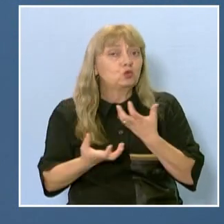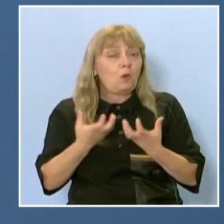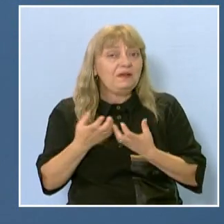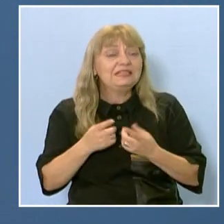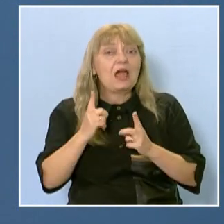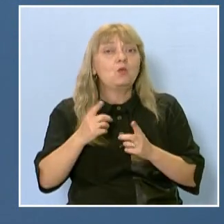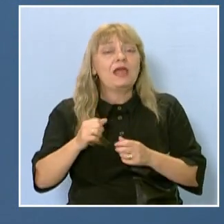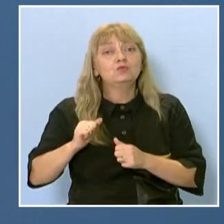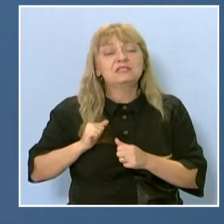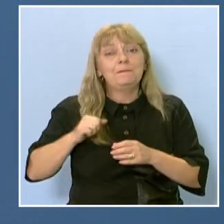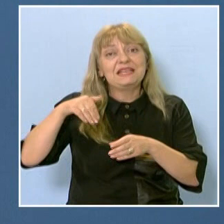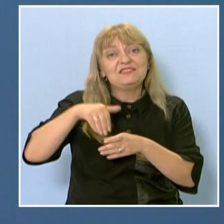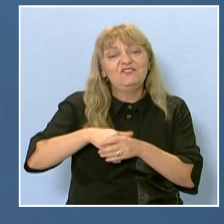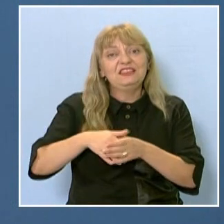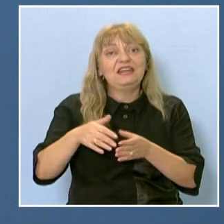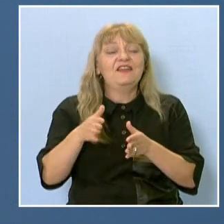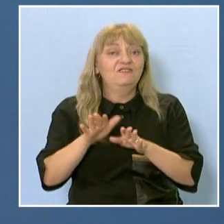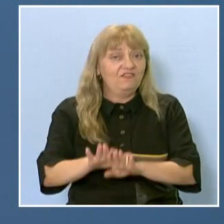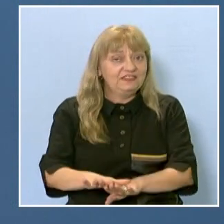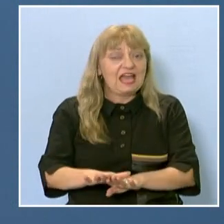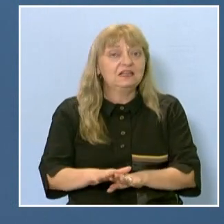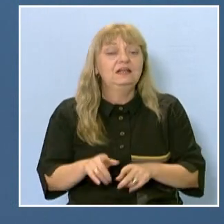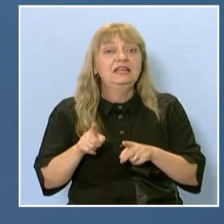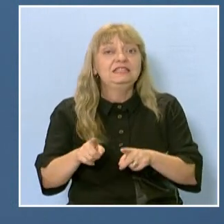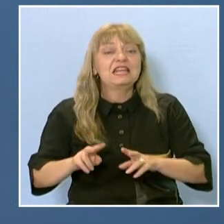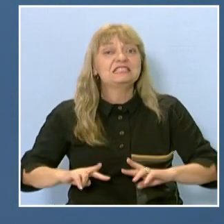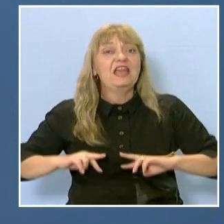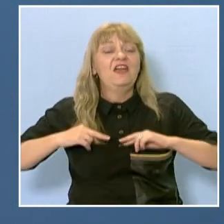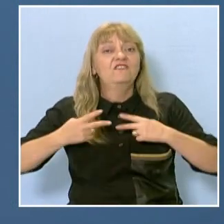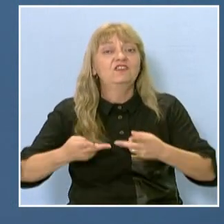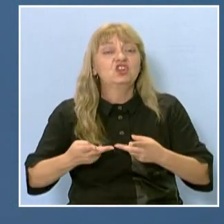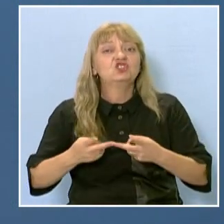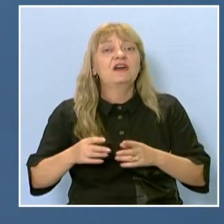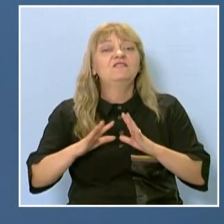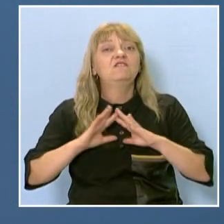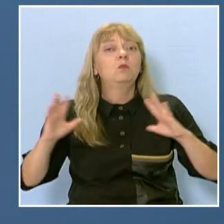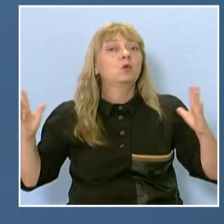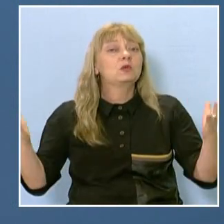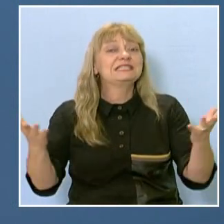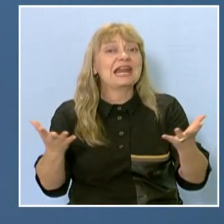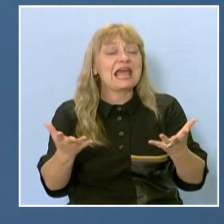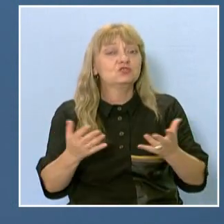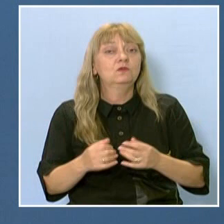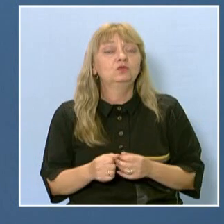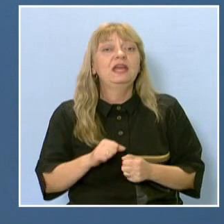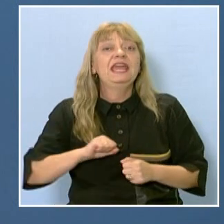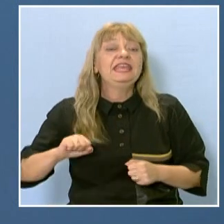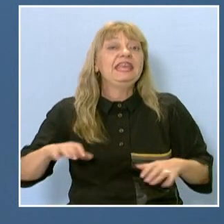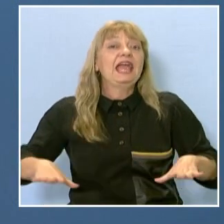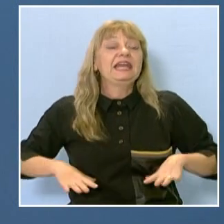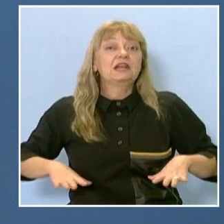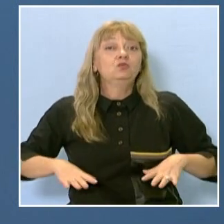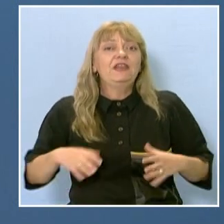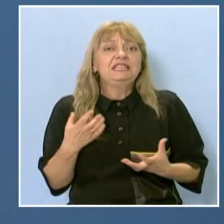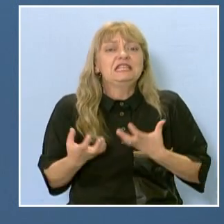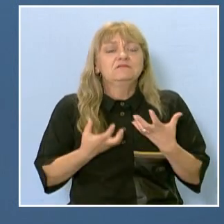акумулира вътре в тях, по едно време бива вършена обратно в пространството и съответно градовете се наградят много